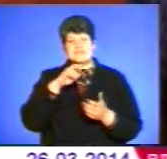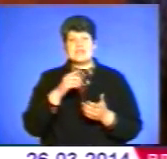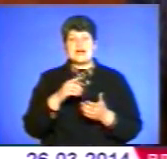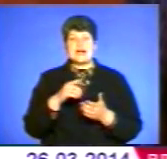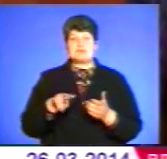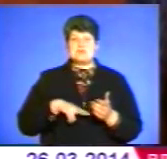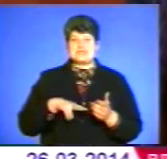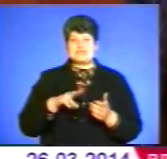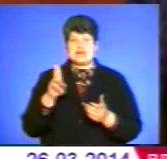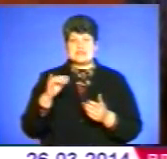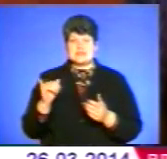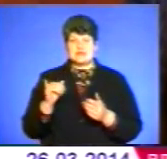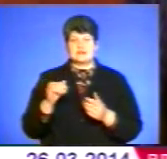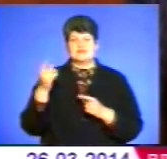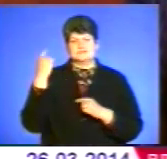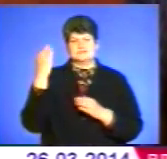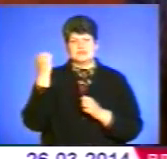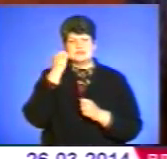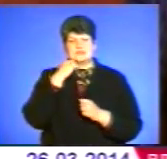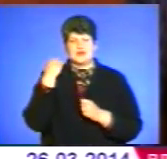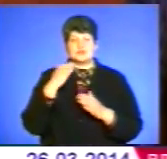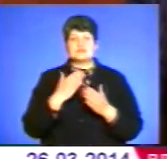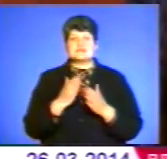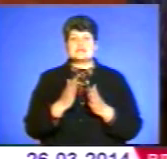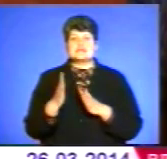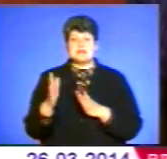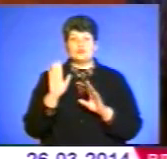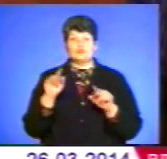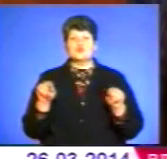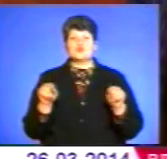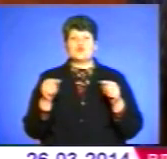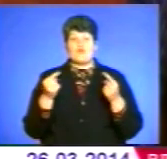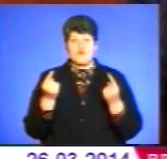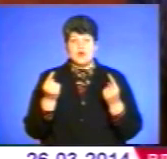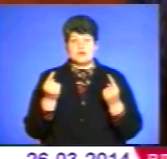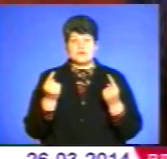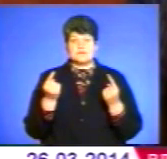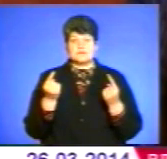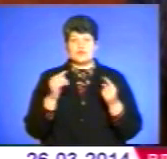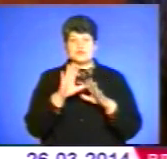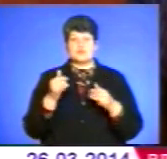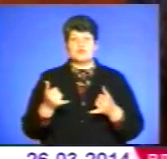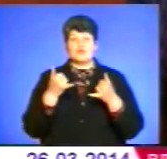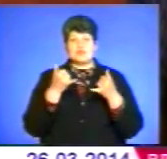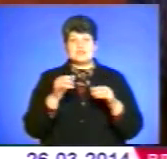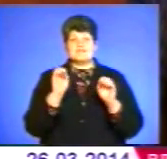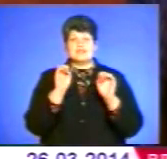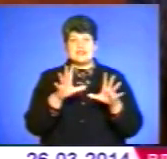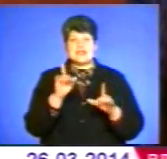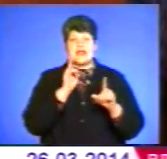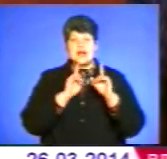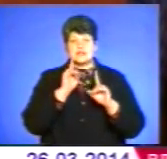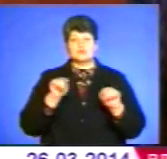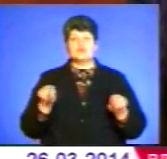Як пережиток старої системи, на тому місці заплановано, що будуть створені, знову ж таки, всі поноваження будуть надані радам, і будуть